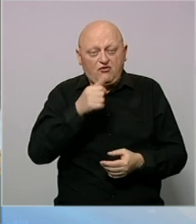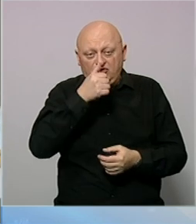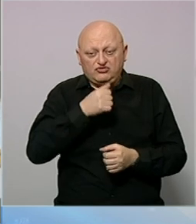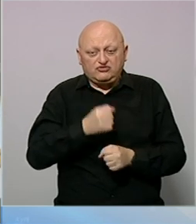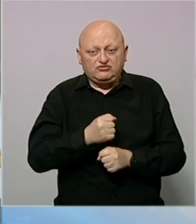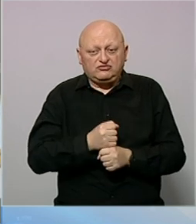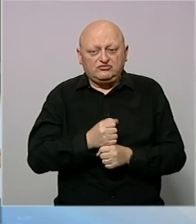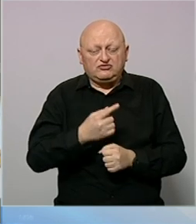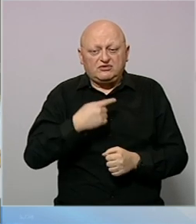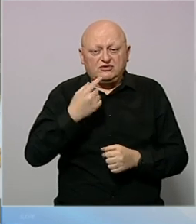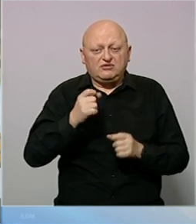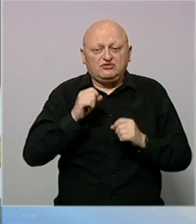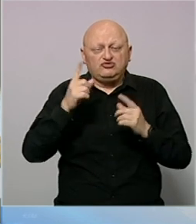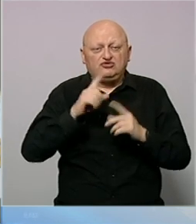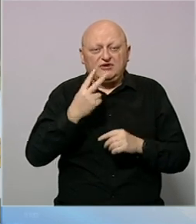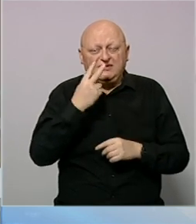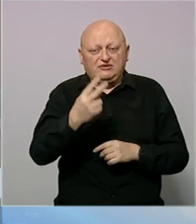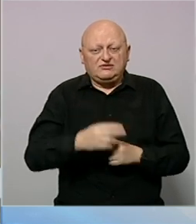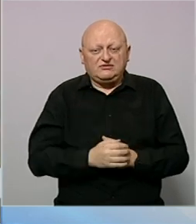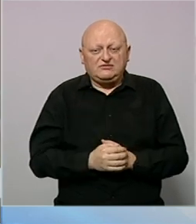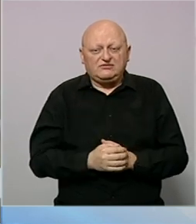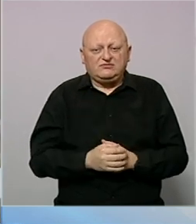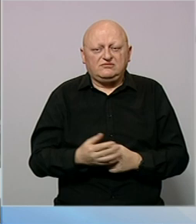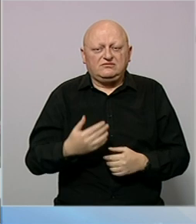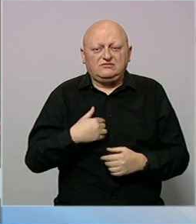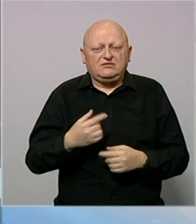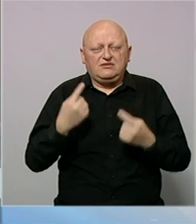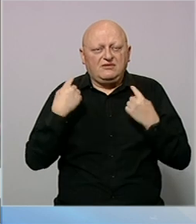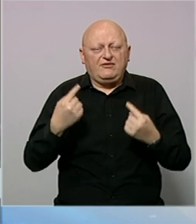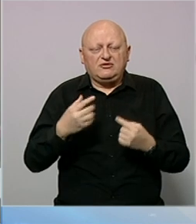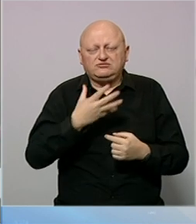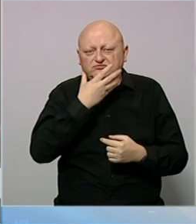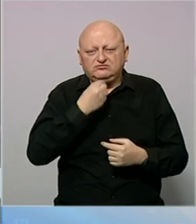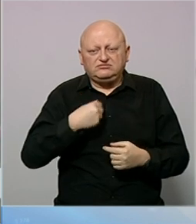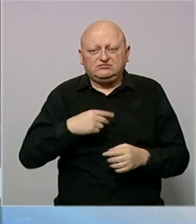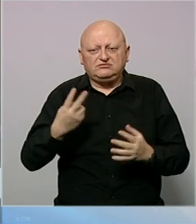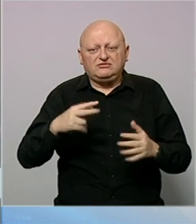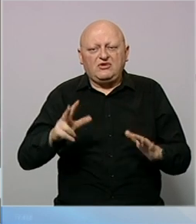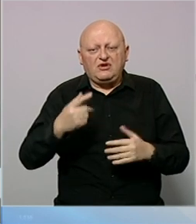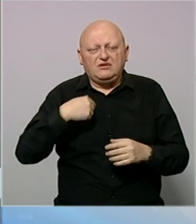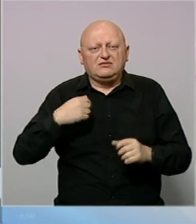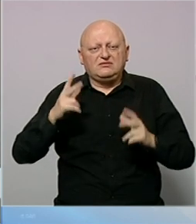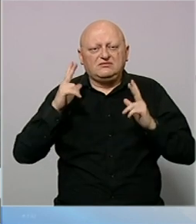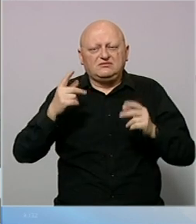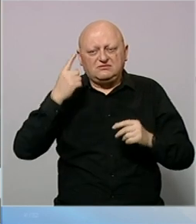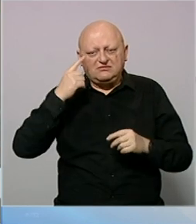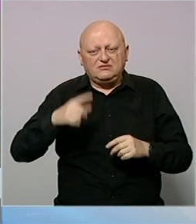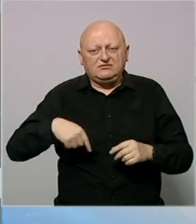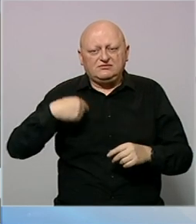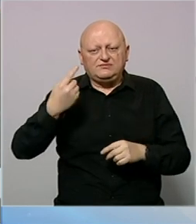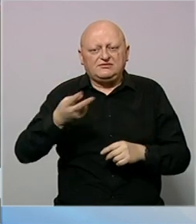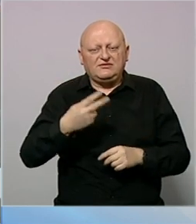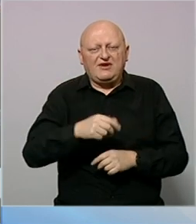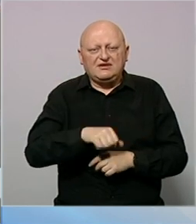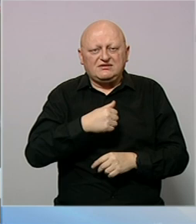radi, ono što kažu, čudo ne vidljeno stvar. Fantastičan. Ja sjećam 2018. godine, svi su komentirali da misle da idući 20